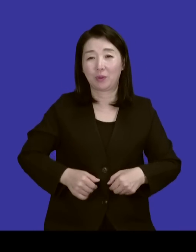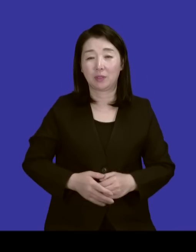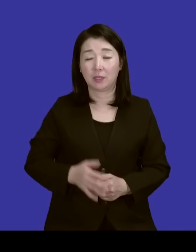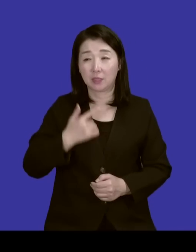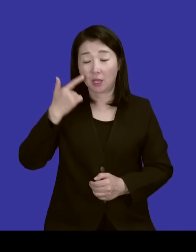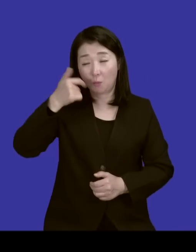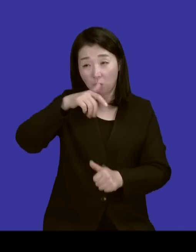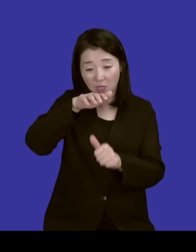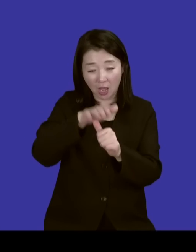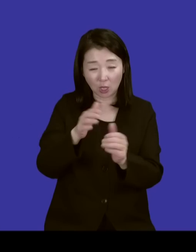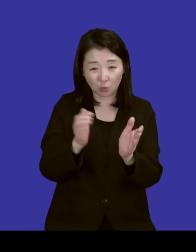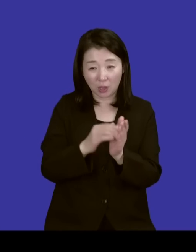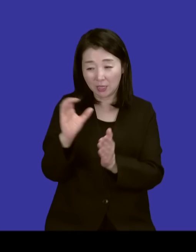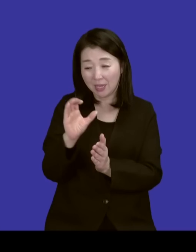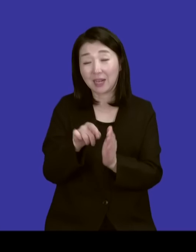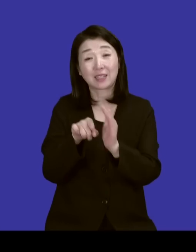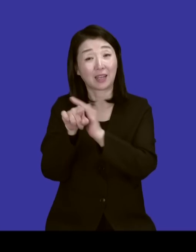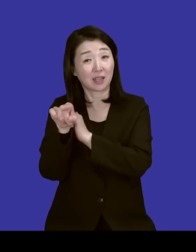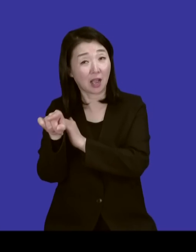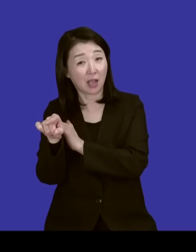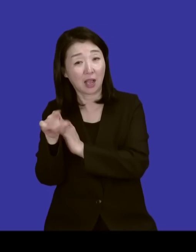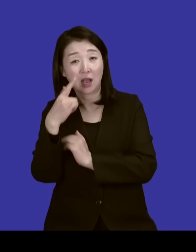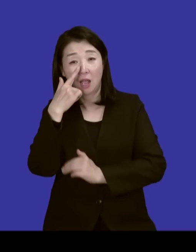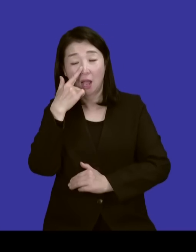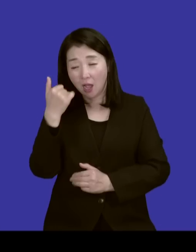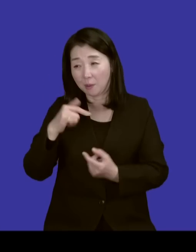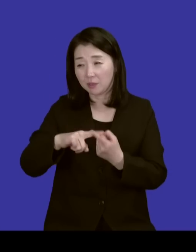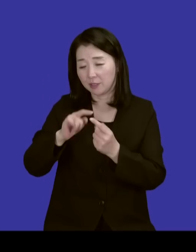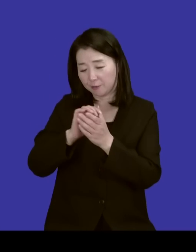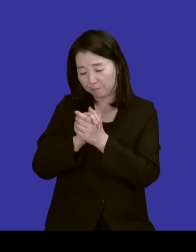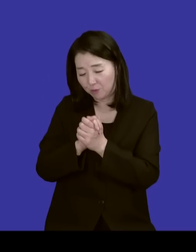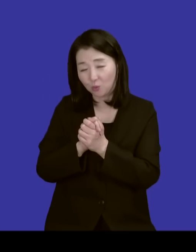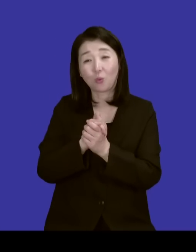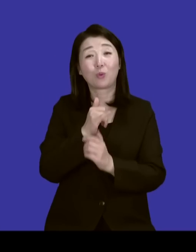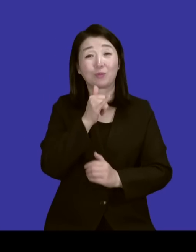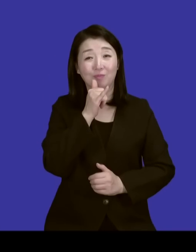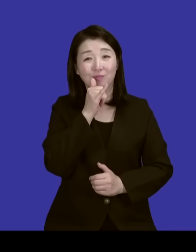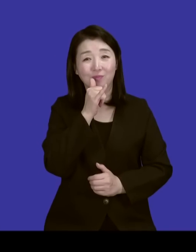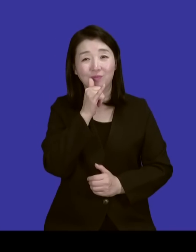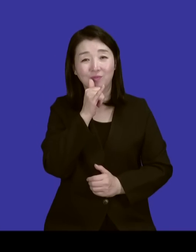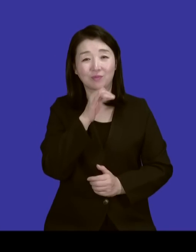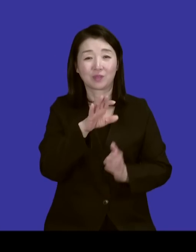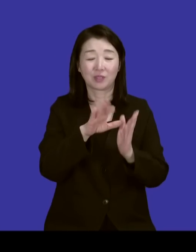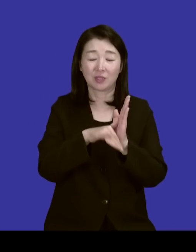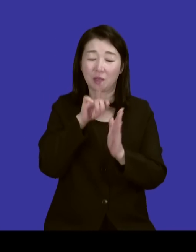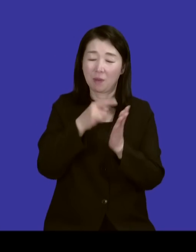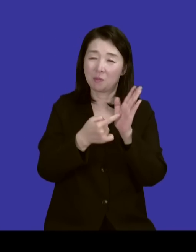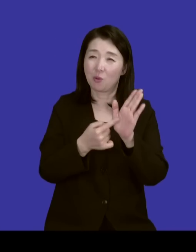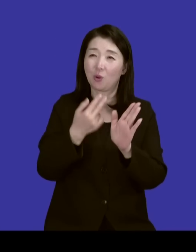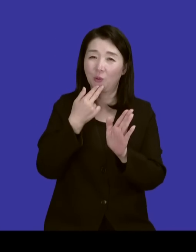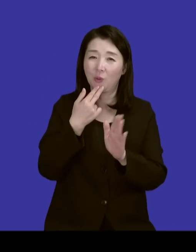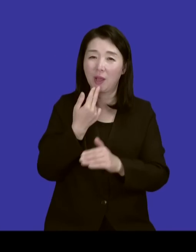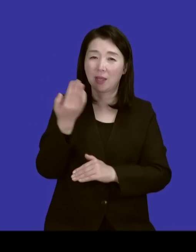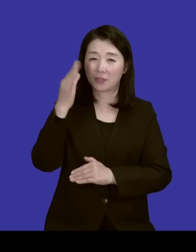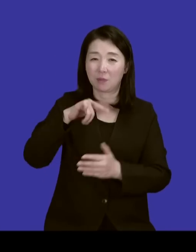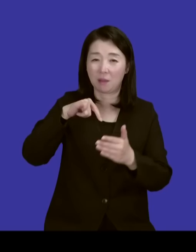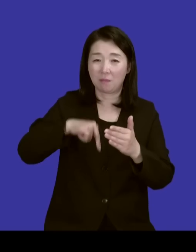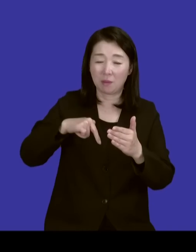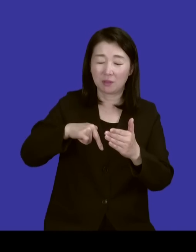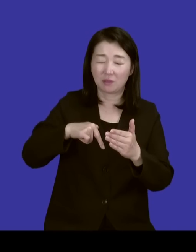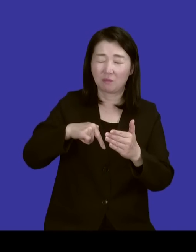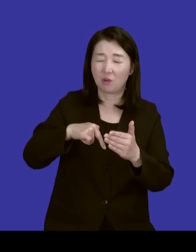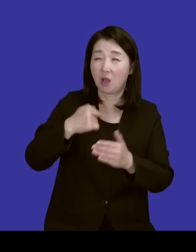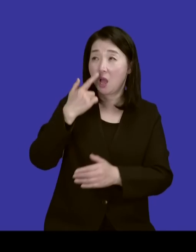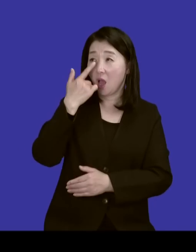목사 안수 받고 캐나다 가서 아버지에 대해서도 계속 기도를 하는데 그때는 표현을 안 하지만 속으로 띵 하니